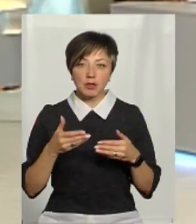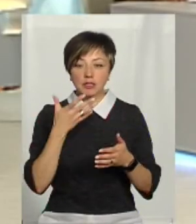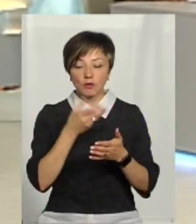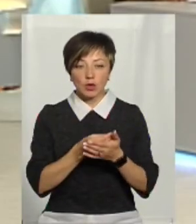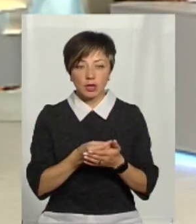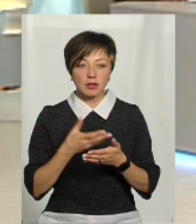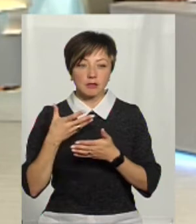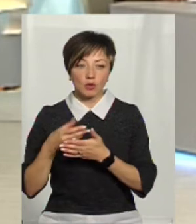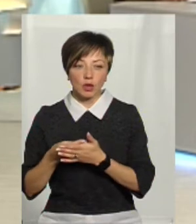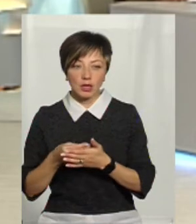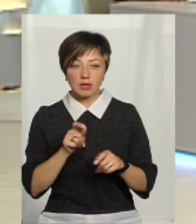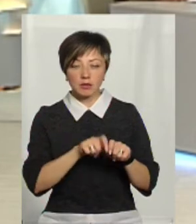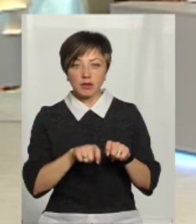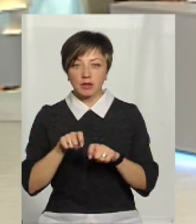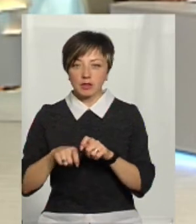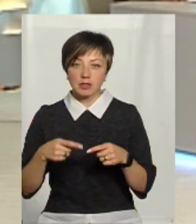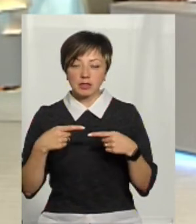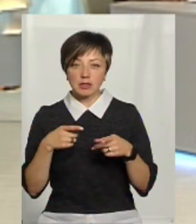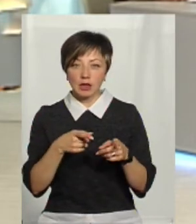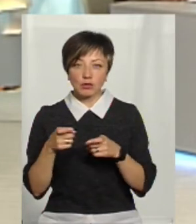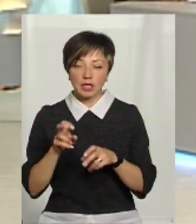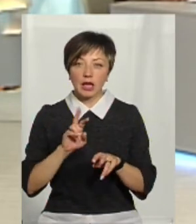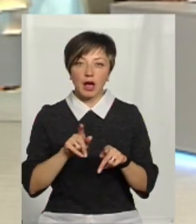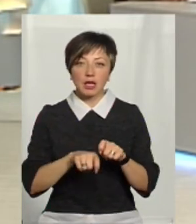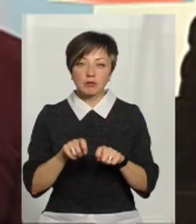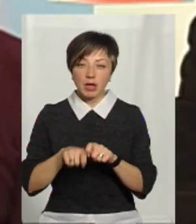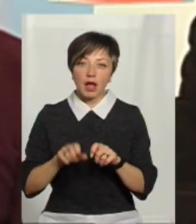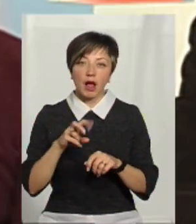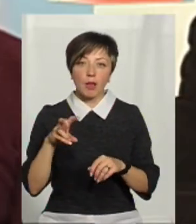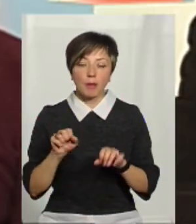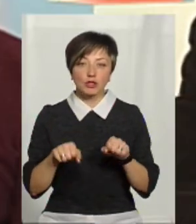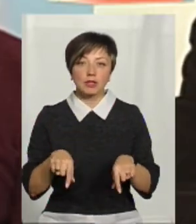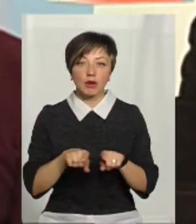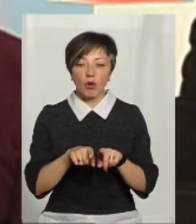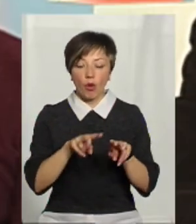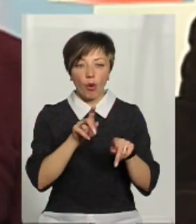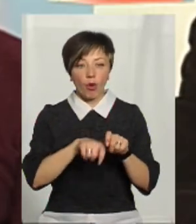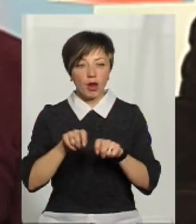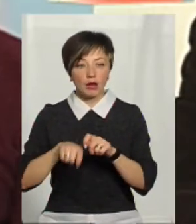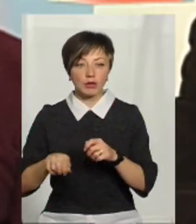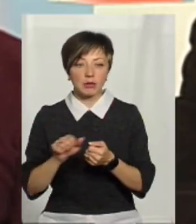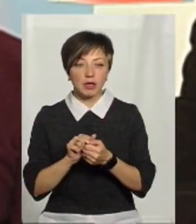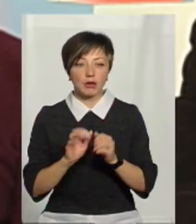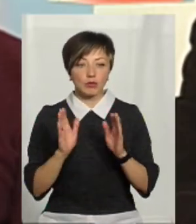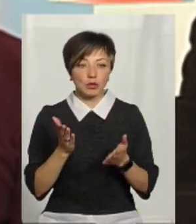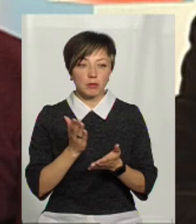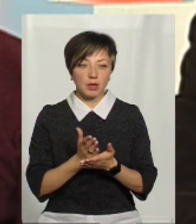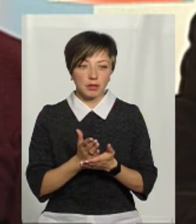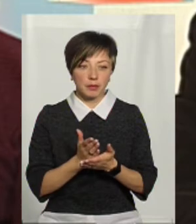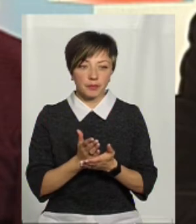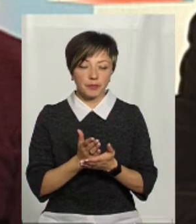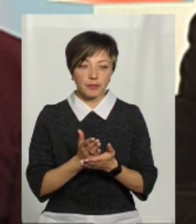Ну, вони своє будуть, ми своє, і вони, можливо, будуть залучати нас з експертів, але можливість такого глянути ці матеріали, що там було, ми теж будемо мати.